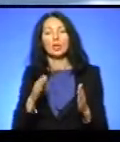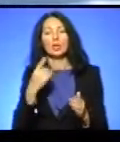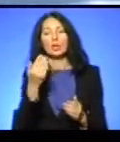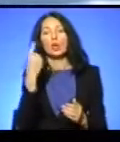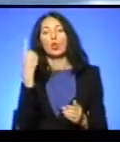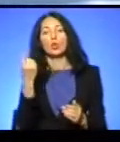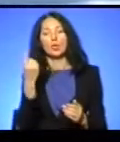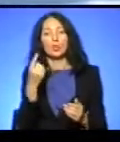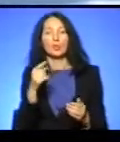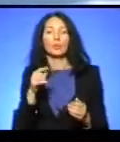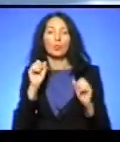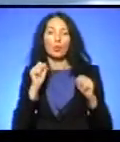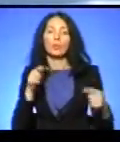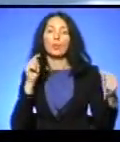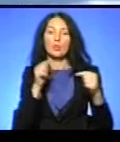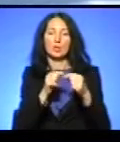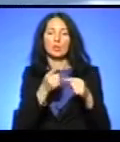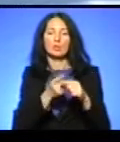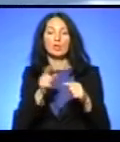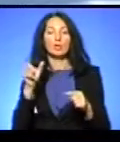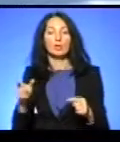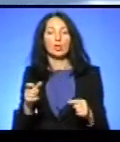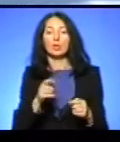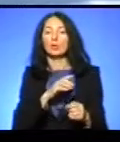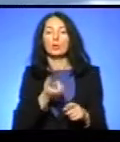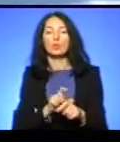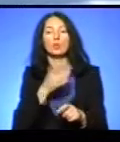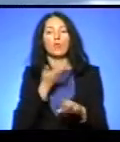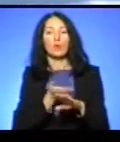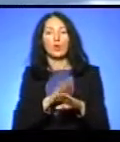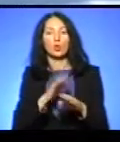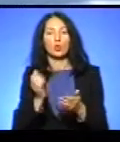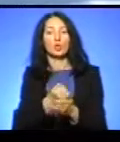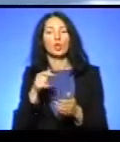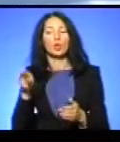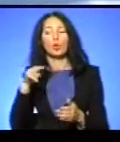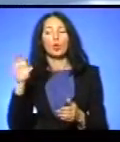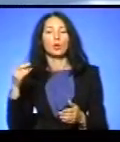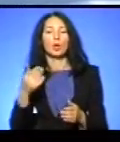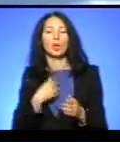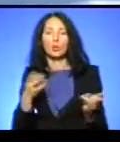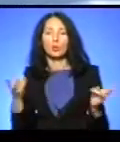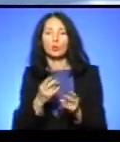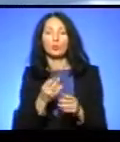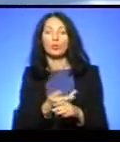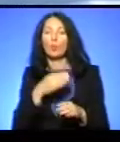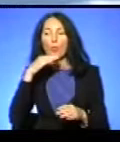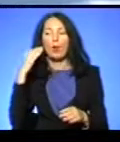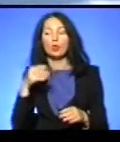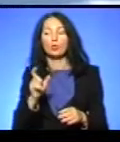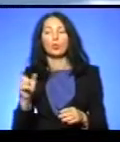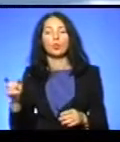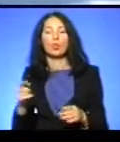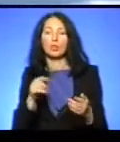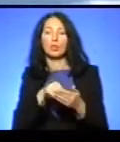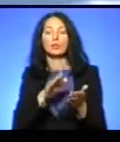важливість, що не так легко знайти донора. І нам важливо, щоб побільше людей реєструвалося, бо це чим більше нас буде в реєстрі, тим